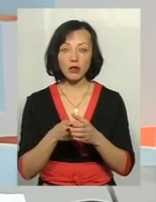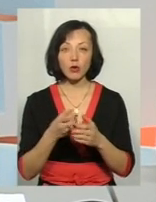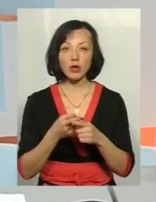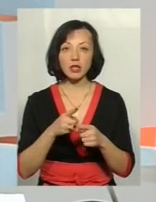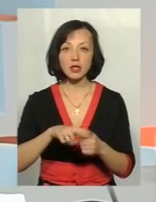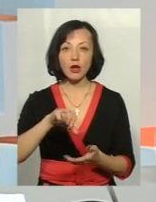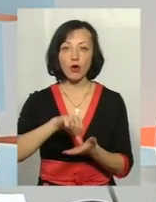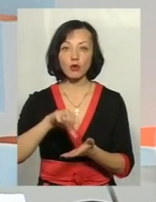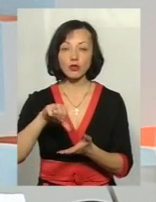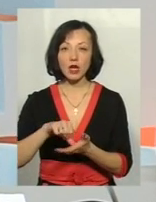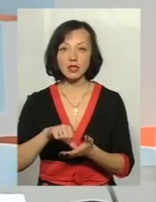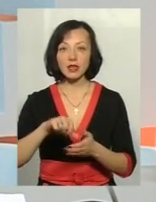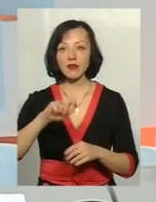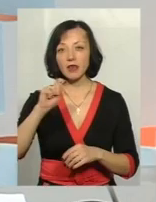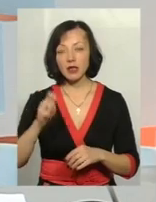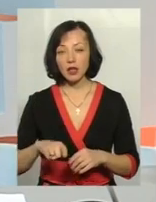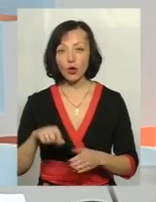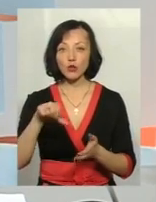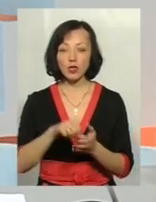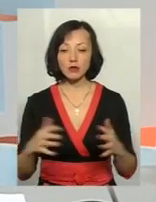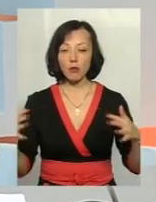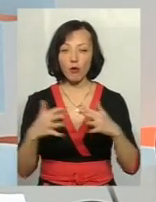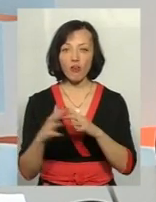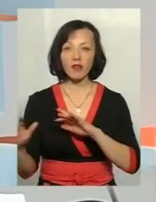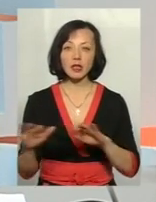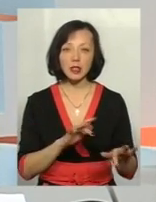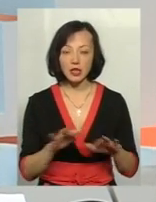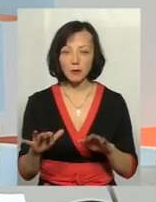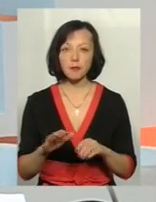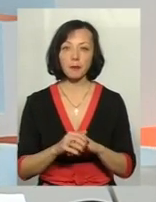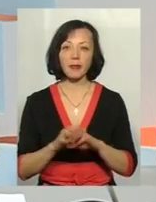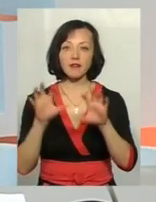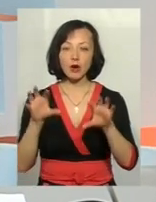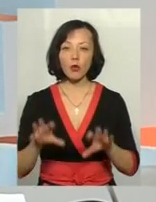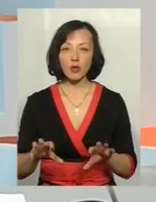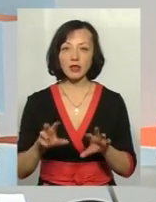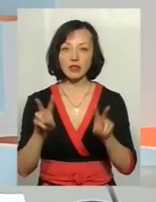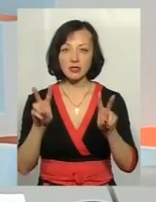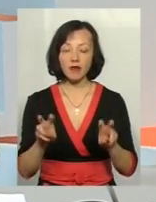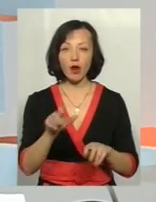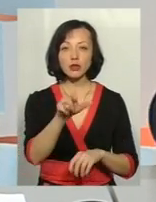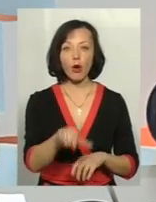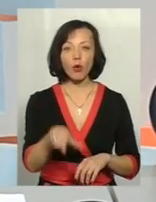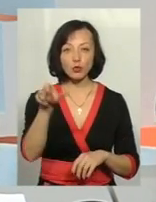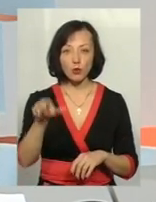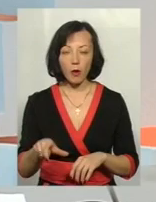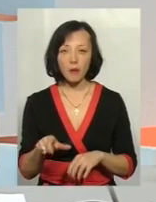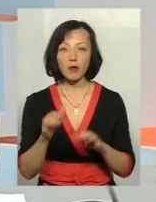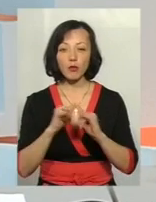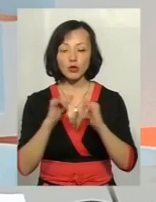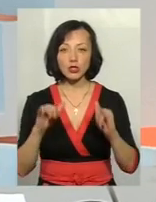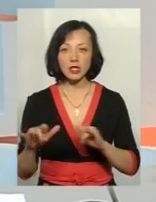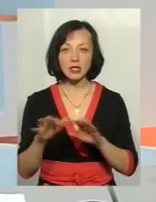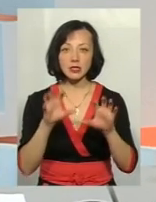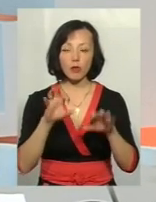учасники війни, учасники бойових дій. Скажімо, в законі вони називаються особи, на яких поширюється